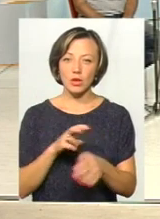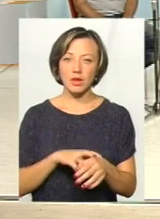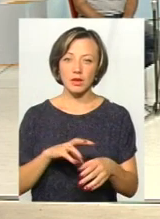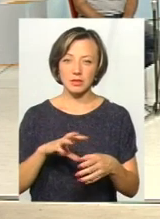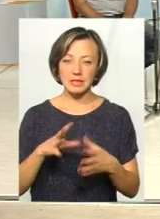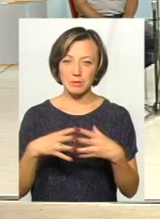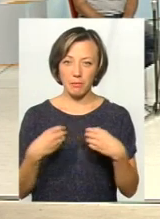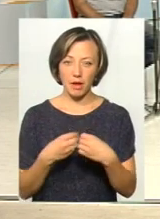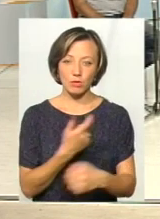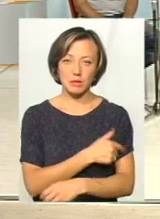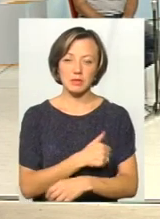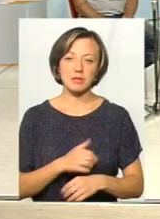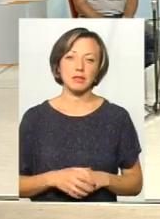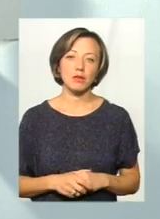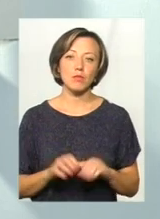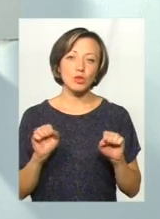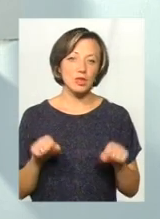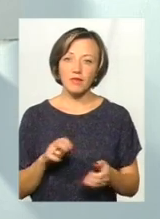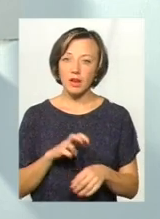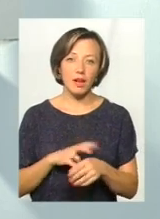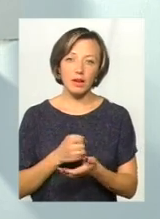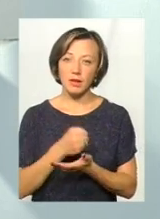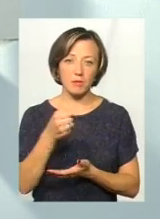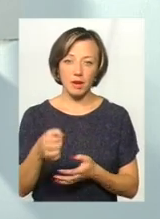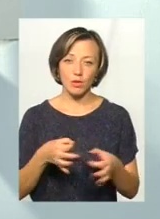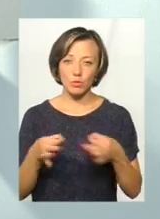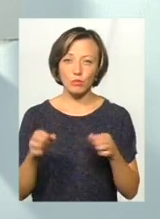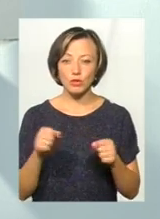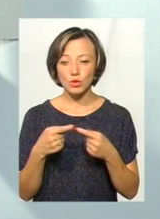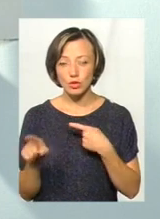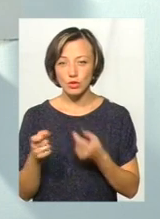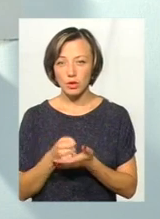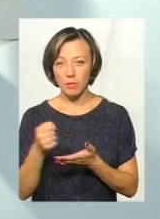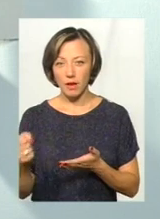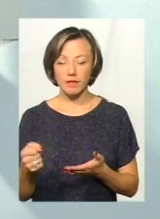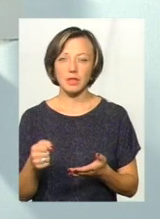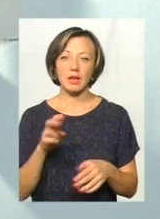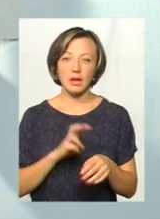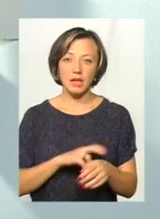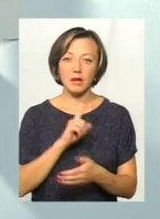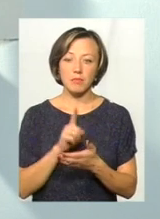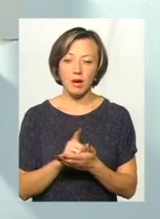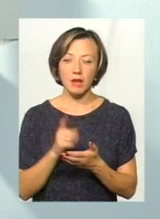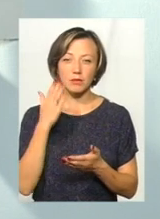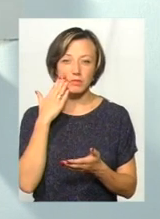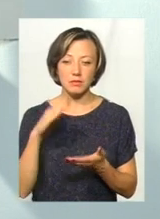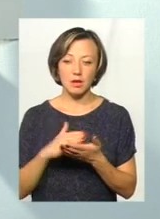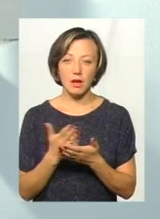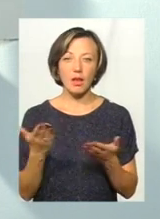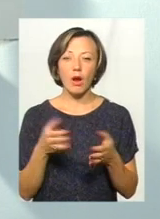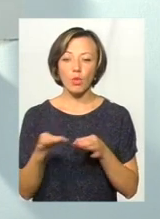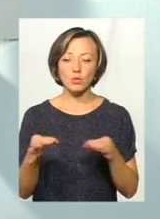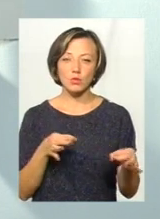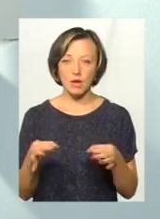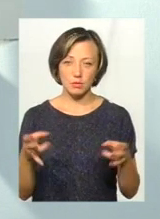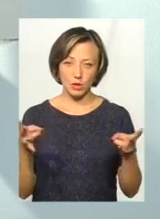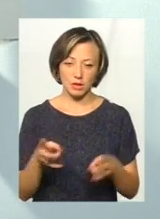загальної практики, сімейного лікаря. Можливо, лікар не направить на консультацію, а можливо, до когось іншого направить. Тобто, лікар має зорієнтуватися, яка консультація